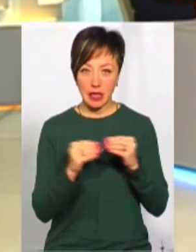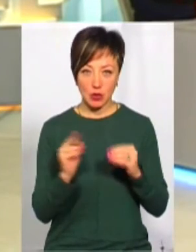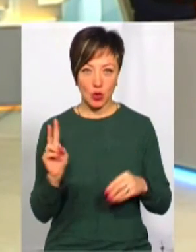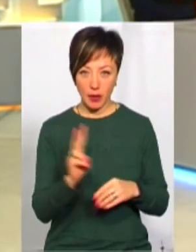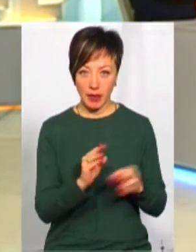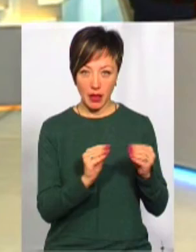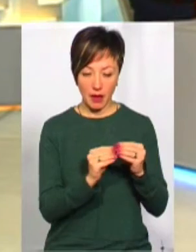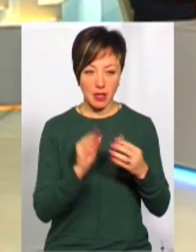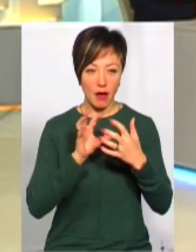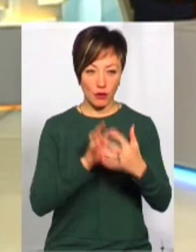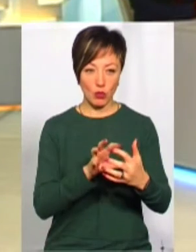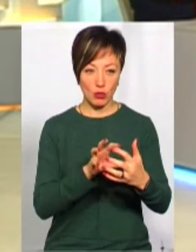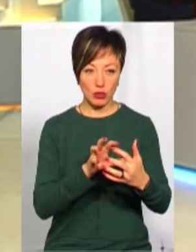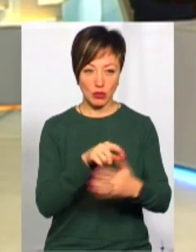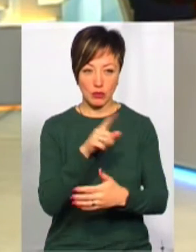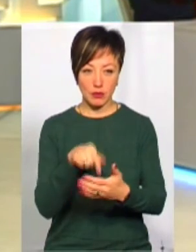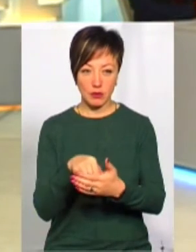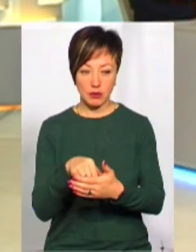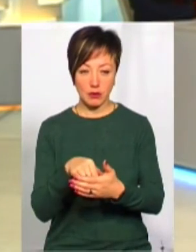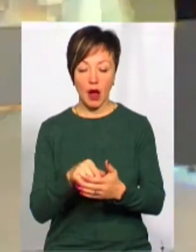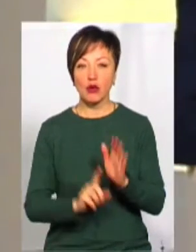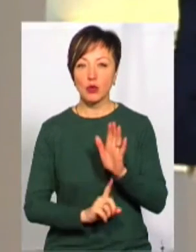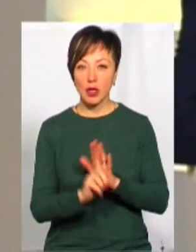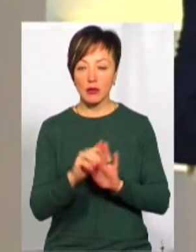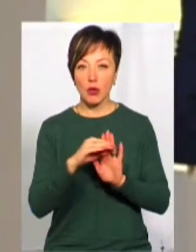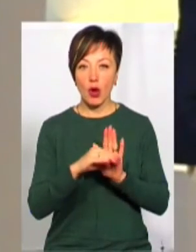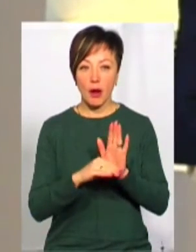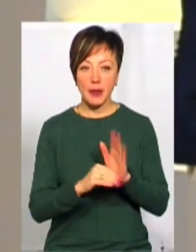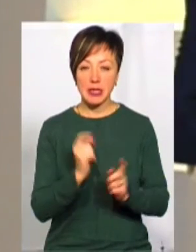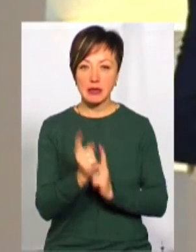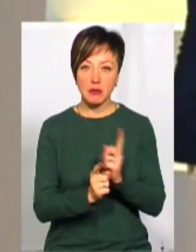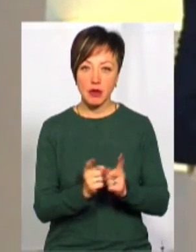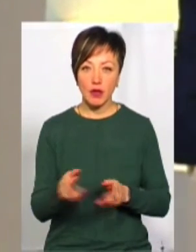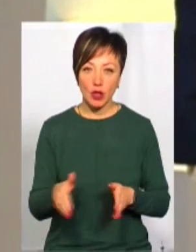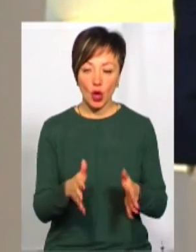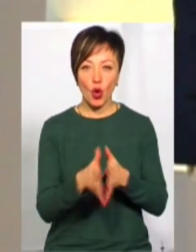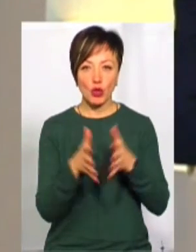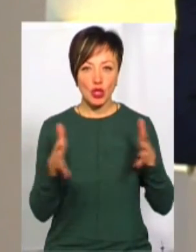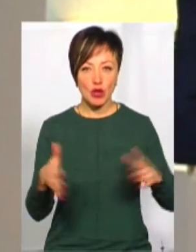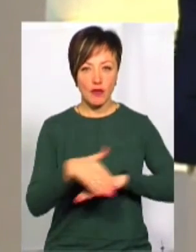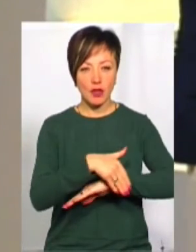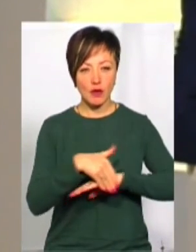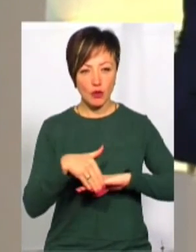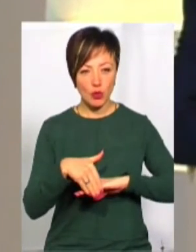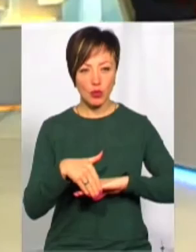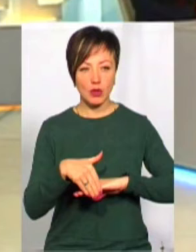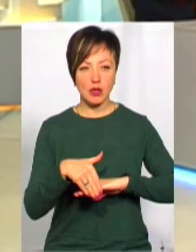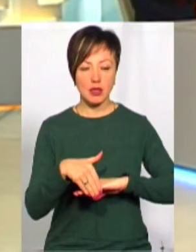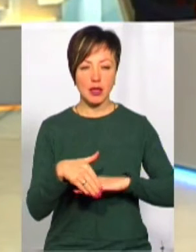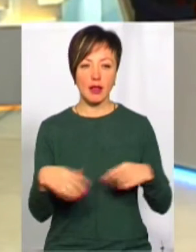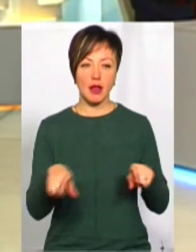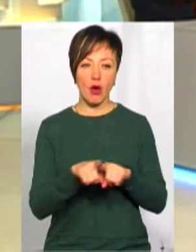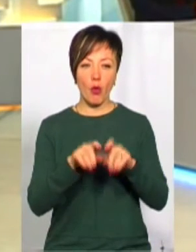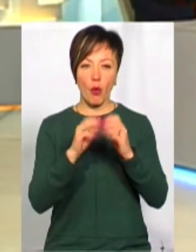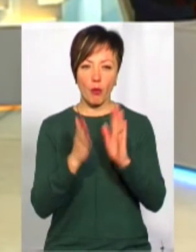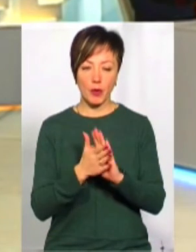10 тролейбусів і на 10 автобусів. А от, щоб розпочати цю програму, щоб змінювати дороги, розширювати вулиці, то